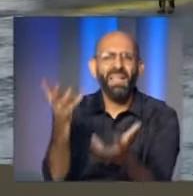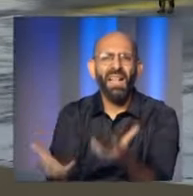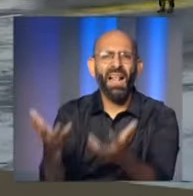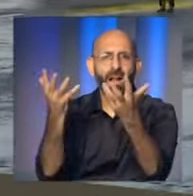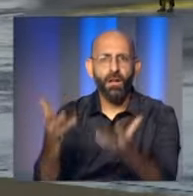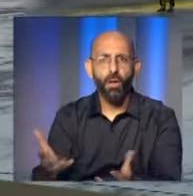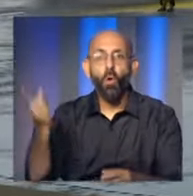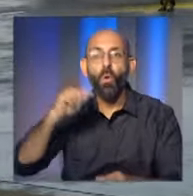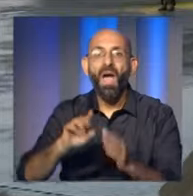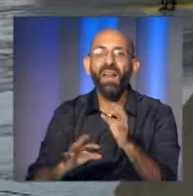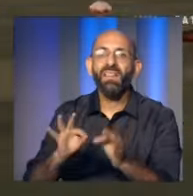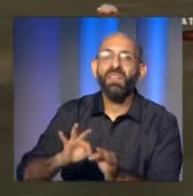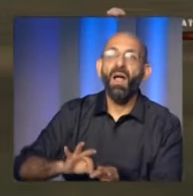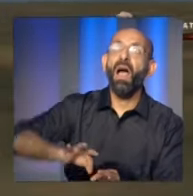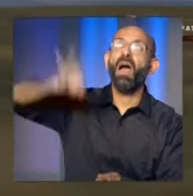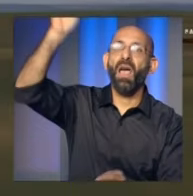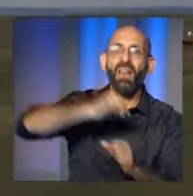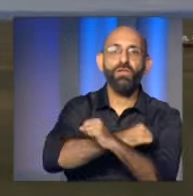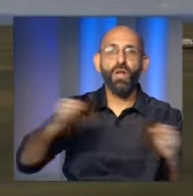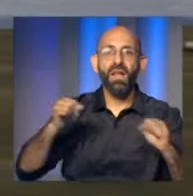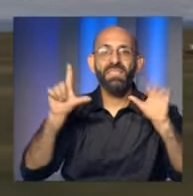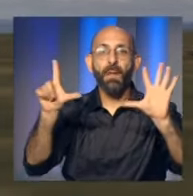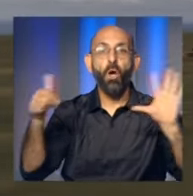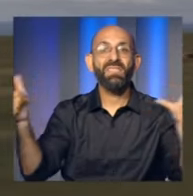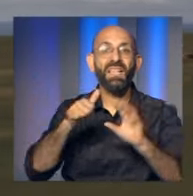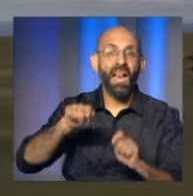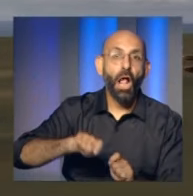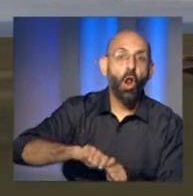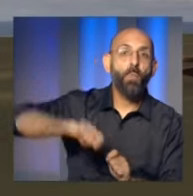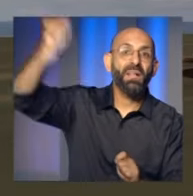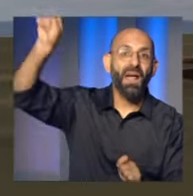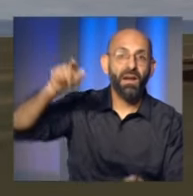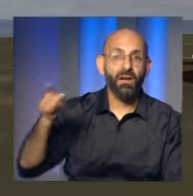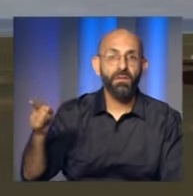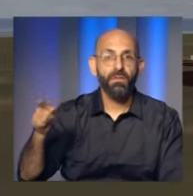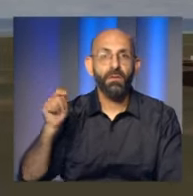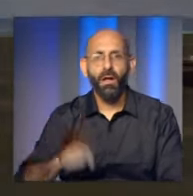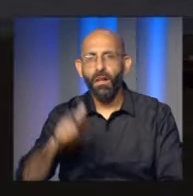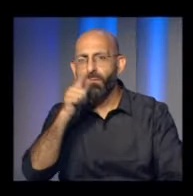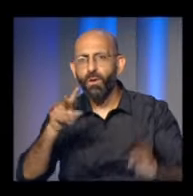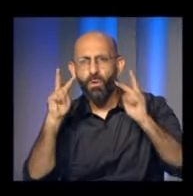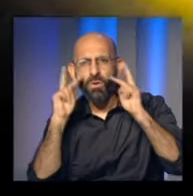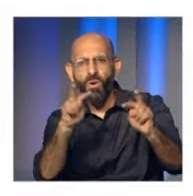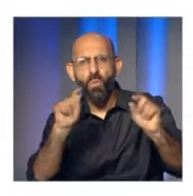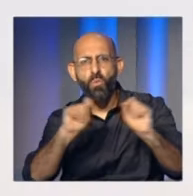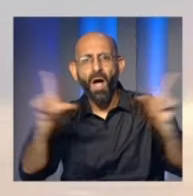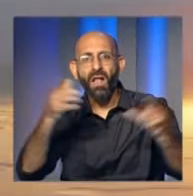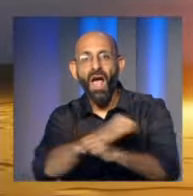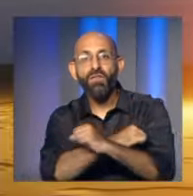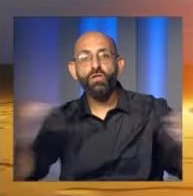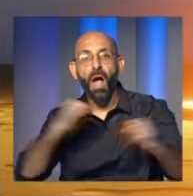وتجاوزت قوة الانفجار 58 ميجا توم كما تجاوز ارتفاع الانفجار 67